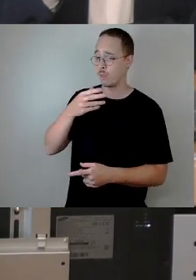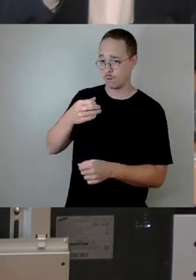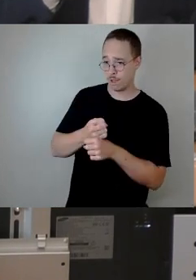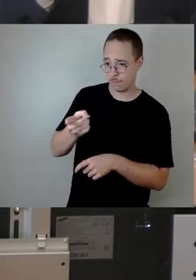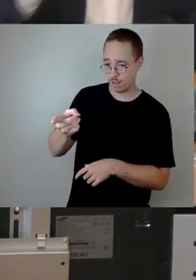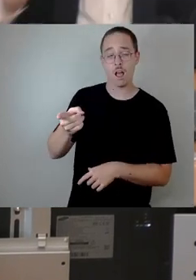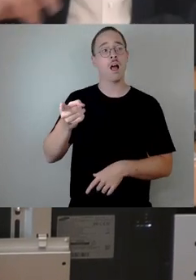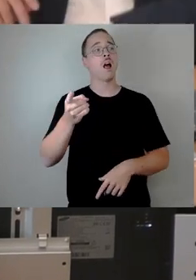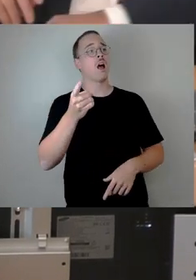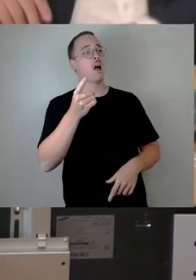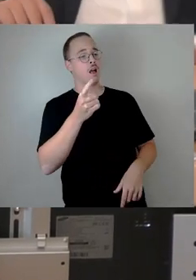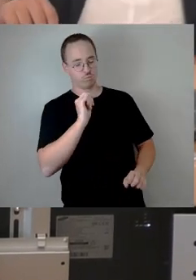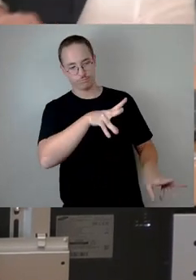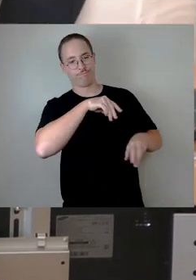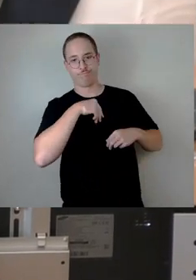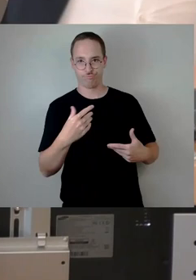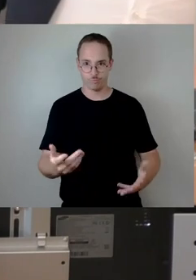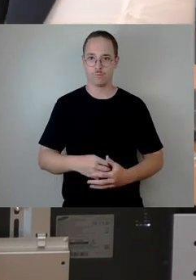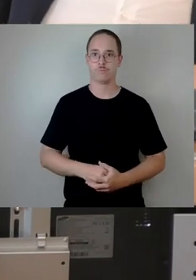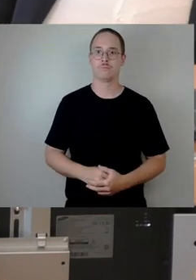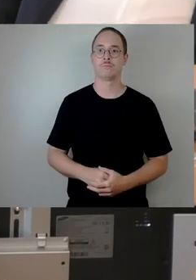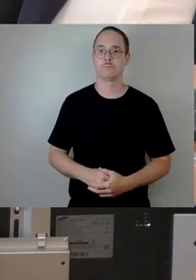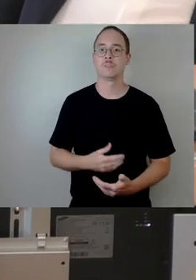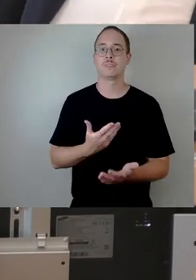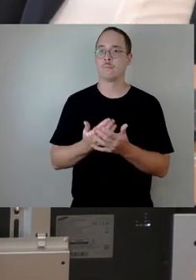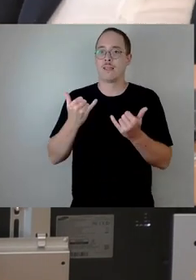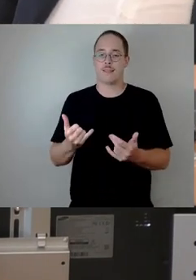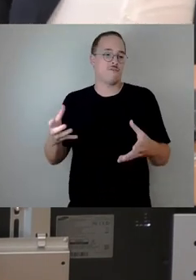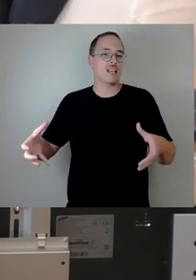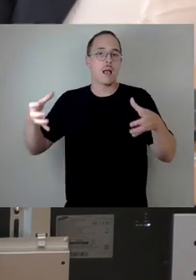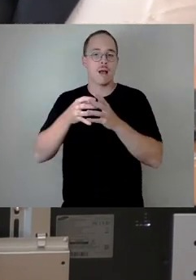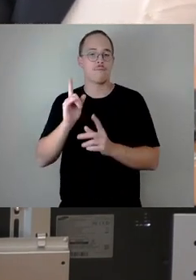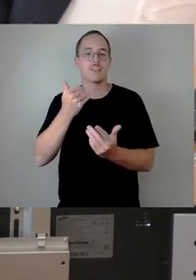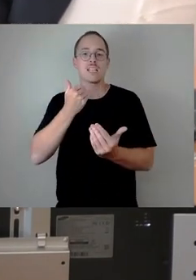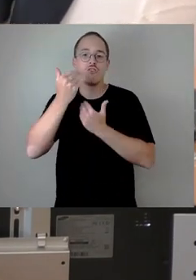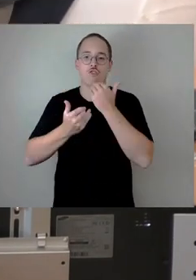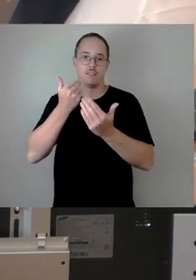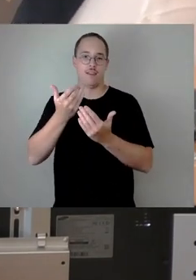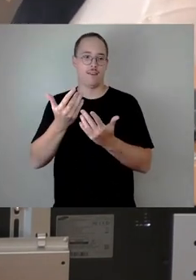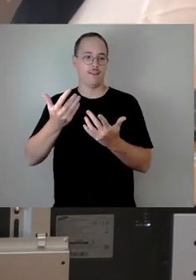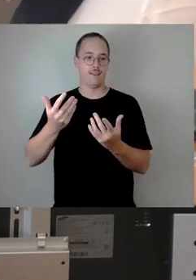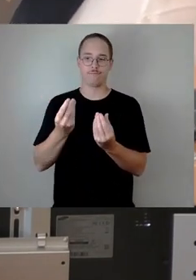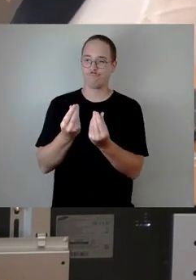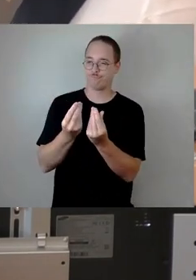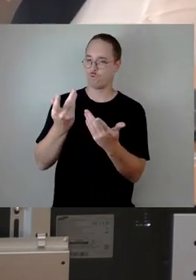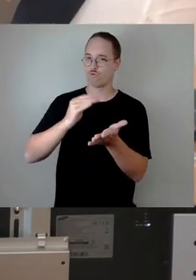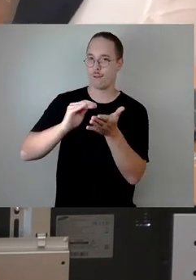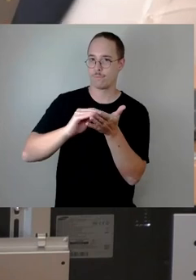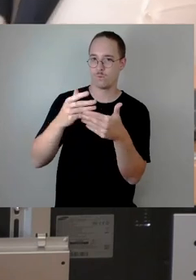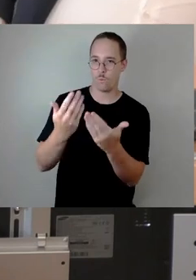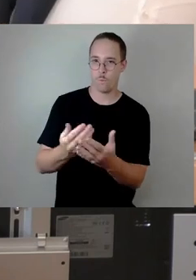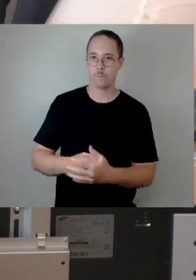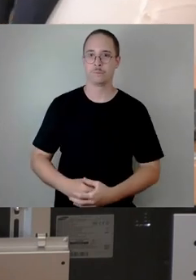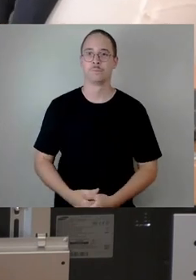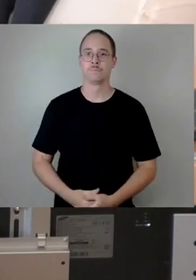Lassen Sie uns gemeinsam Geschichte schreiben. Ein ganz wesentliches Zukunftsthema haben sie